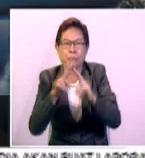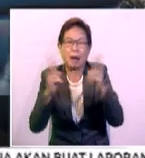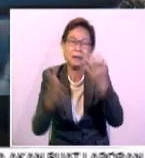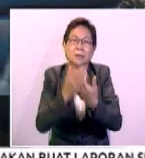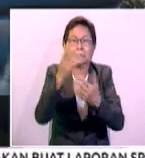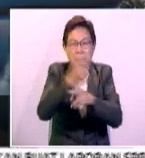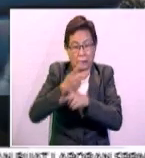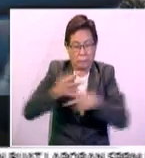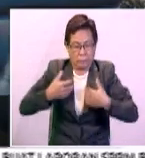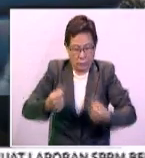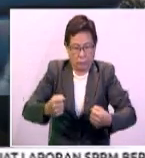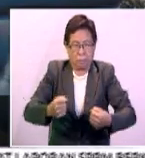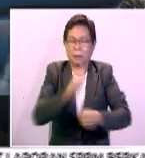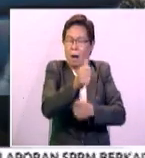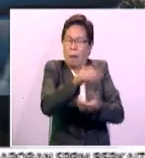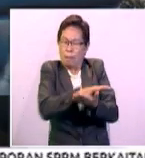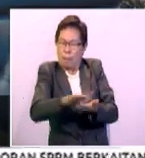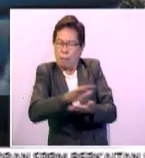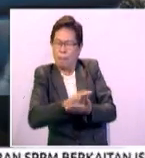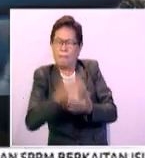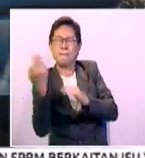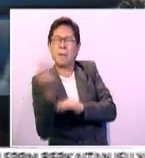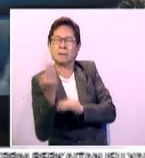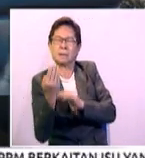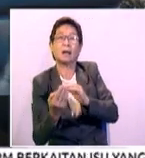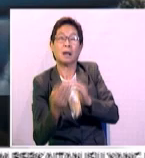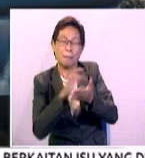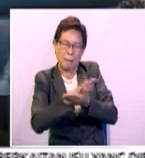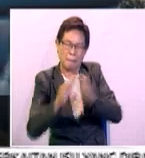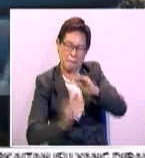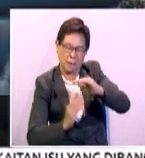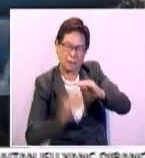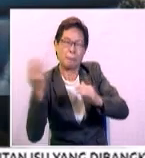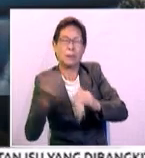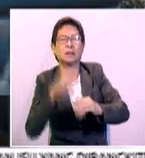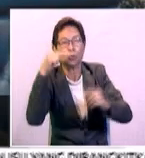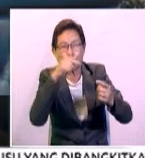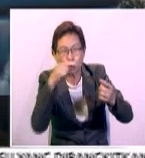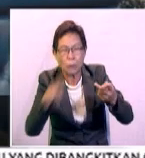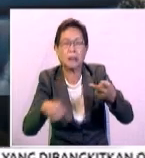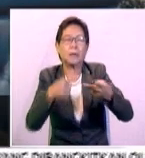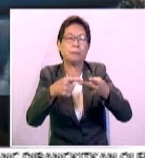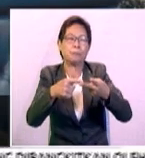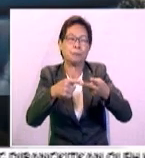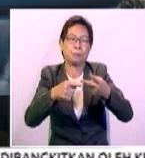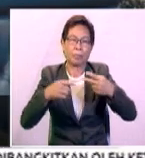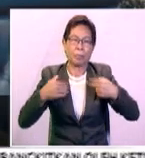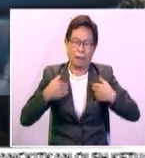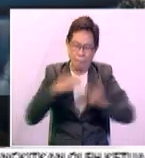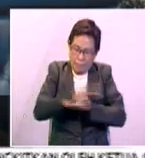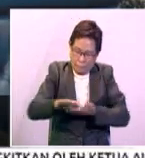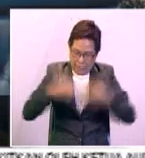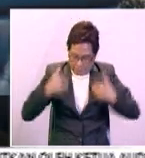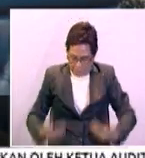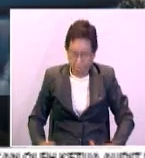menjaga kesihatan diri, higien yang basic itu macam bosok gigi, menguruskan